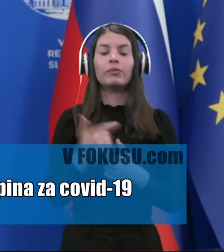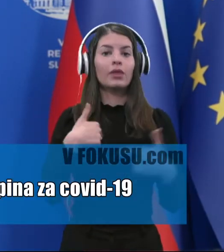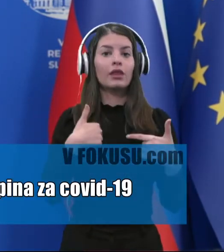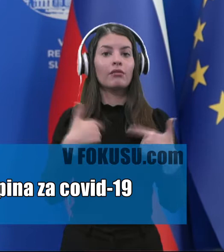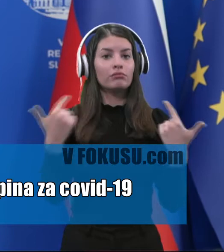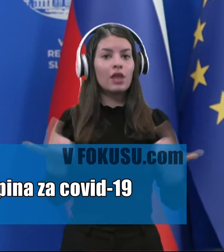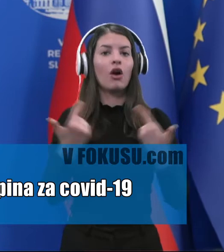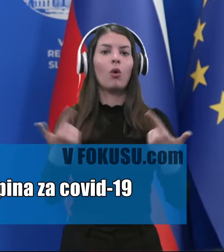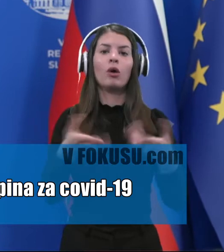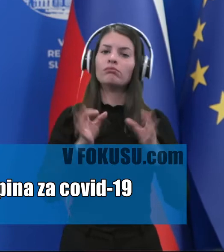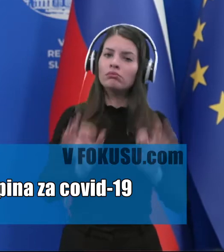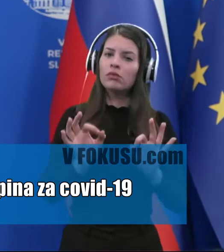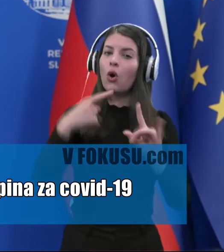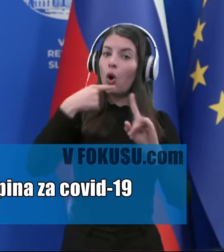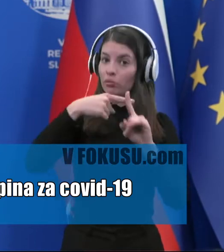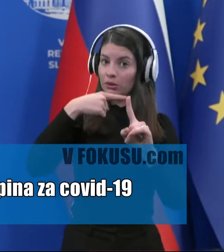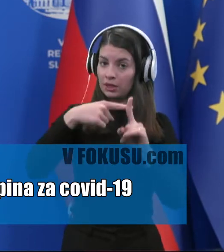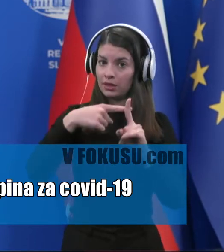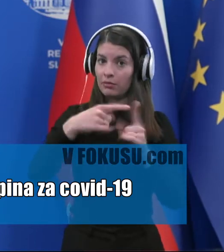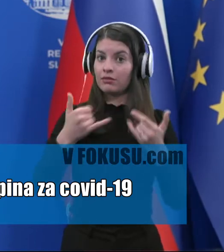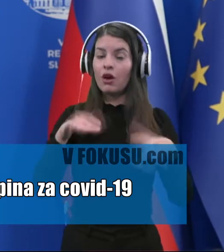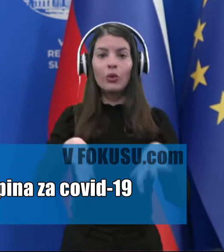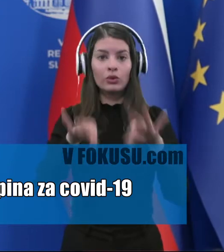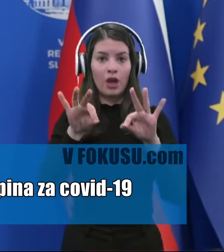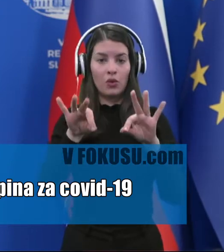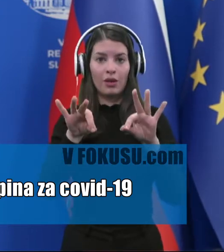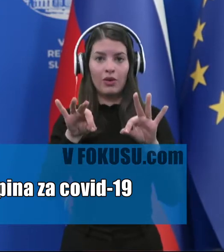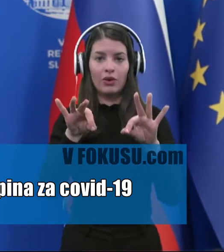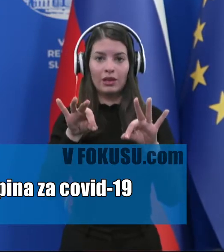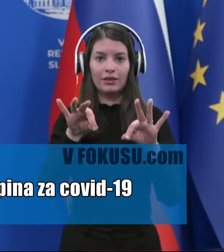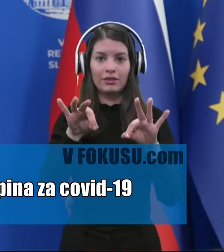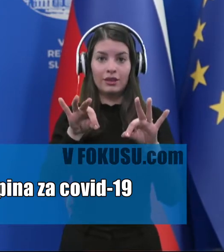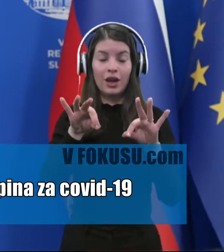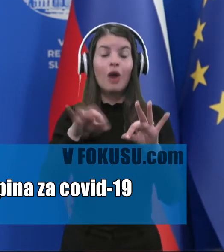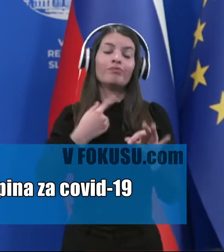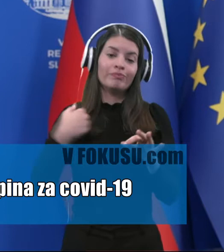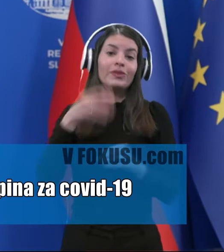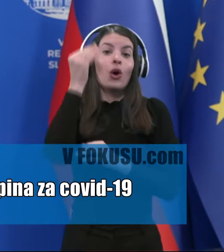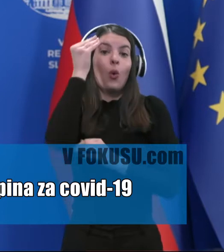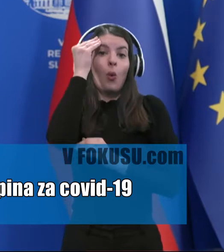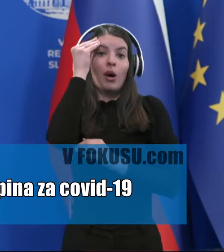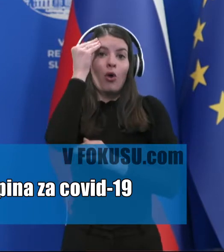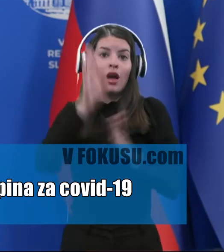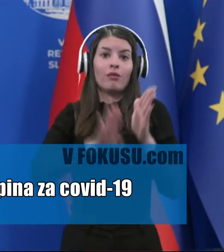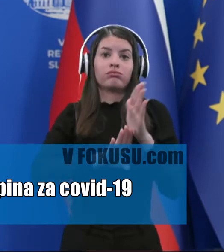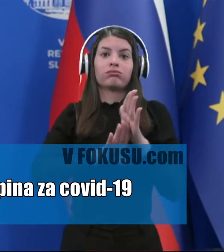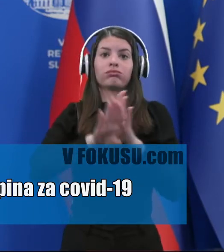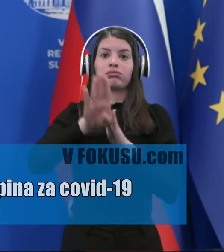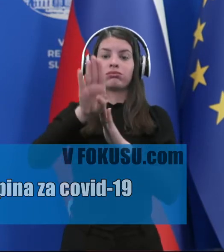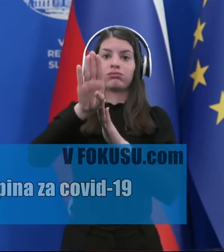z mernim optimizmom ugotavljamo, da se je, saj upamo, tako eksponentna rast